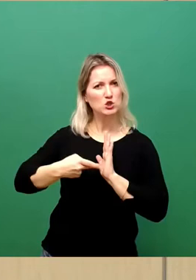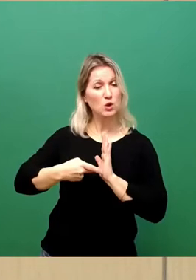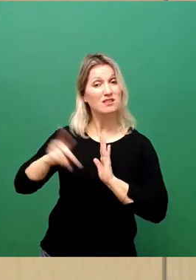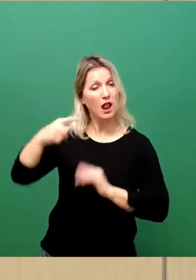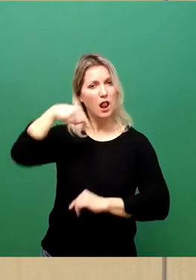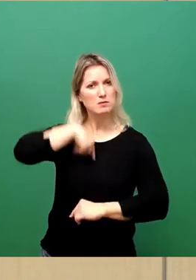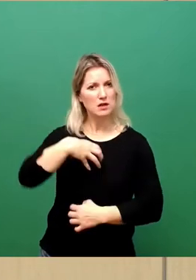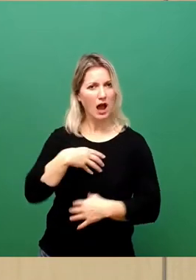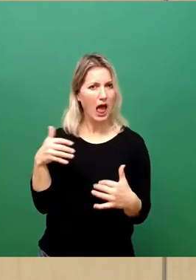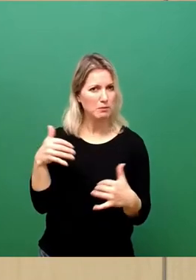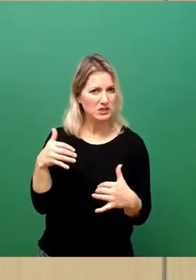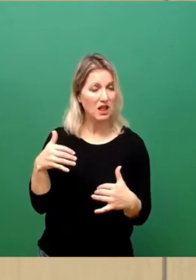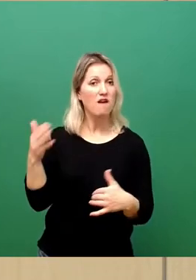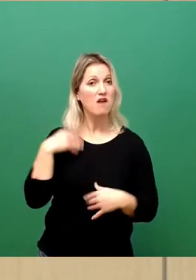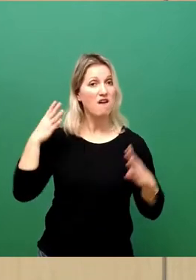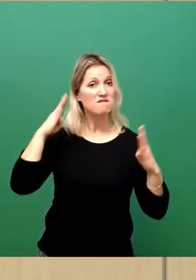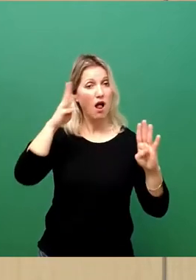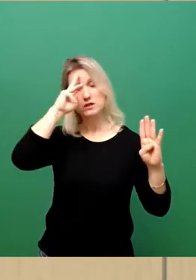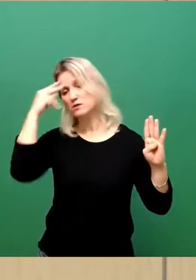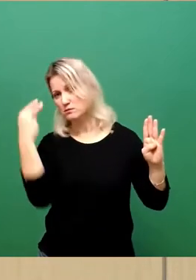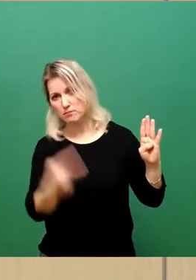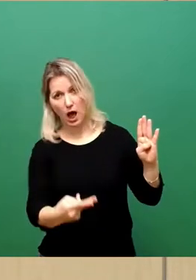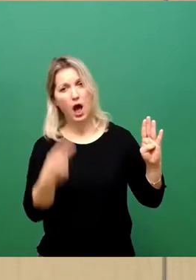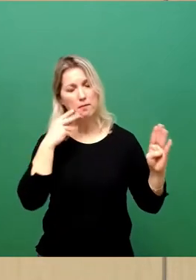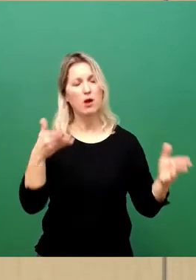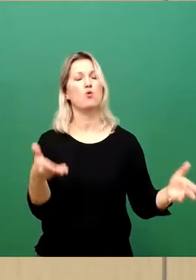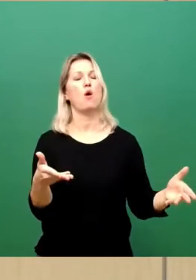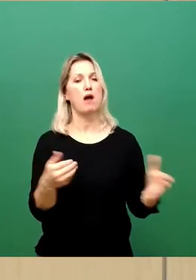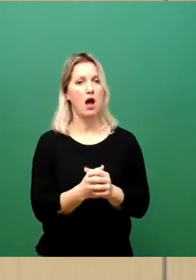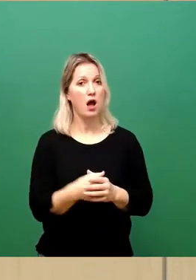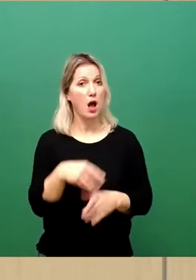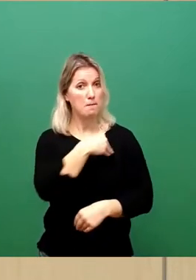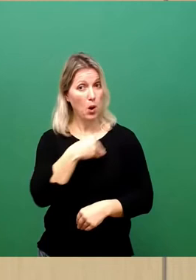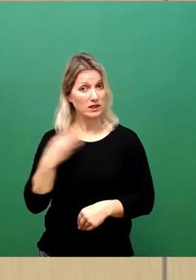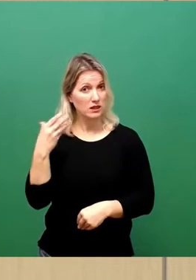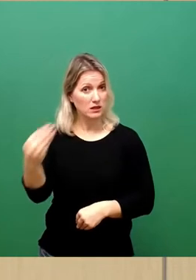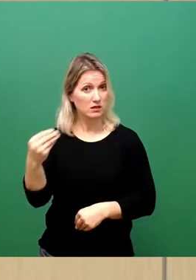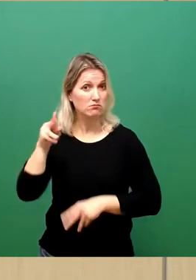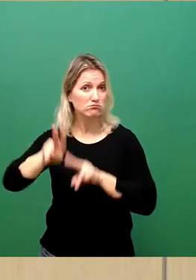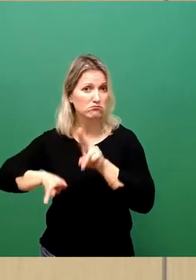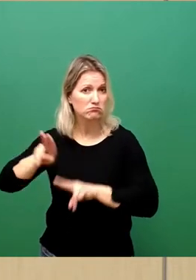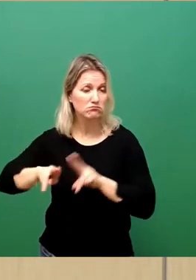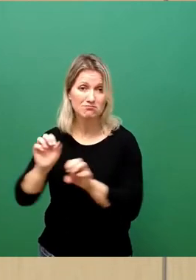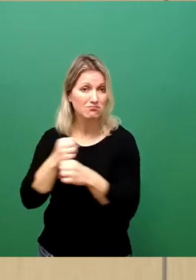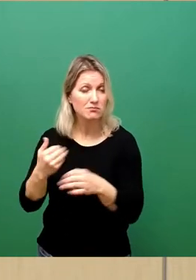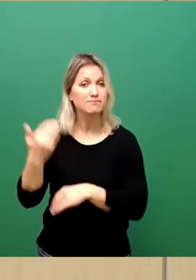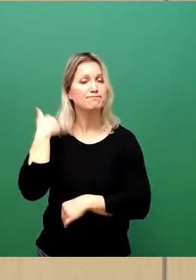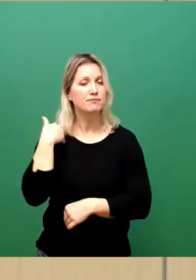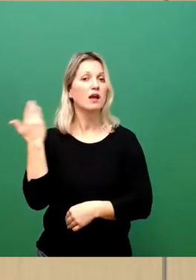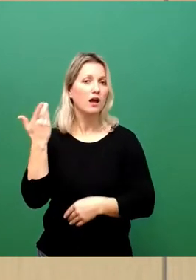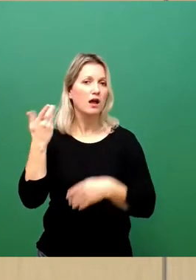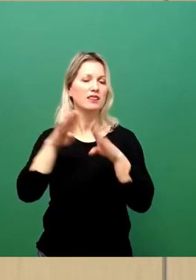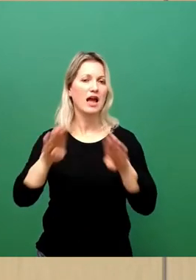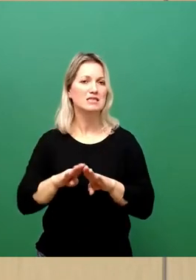einem Zusammenbruch im Wald ins Koma fiel. Weil sie in Polen nicht medizinisch behandelt wurde, erhielt sie im Dezember ein humanitäres Visum und durfte zur